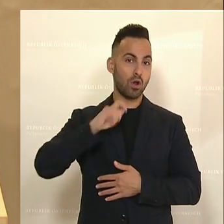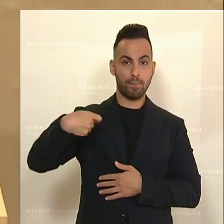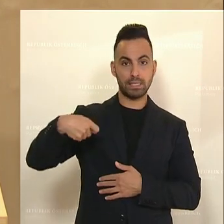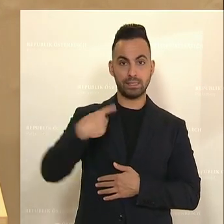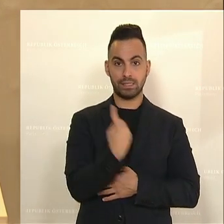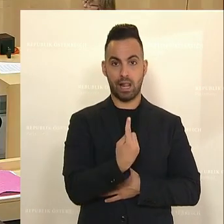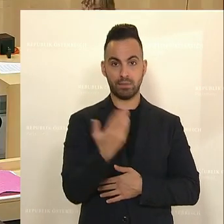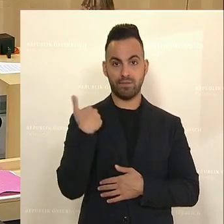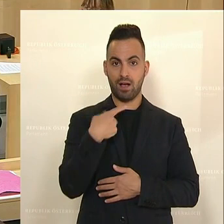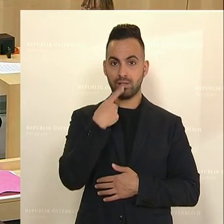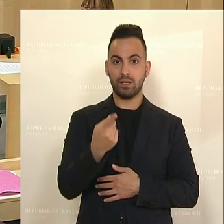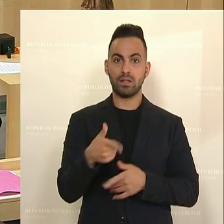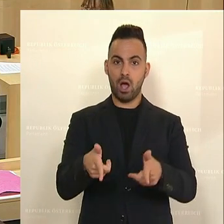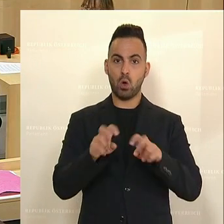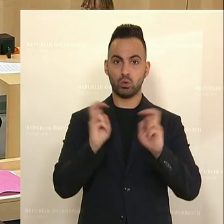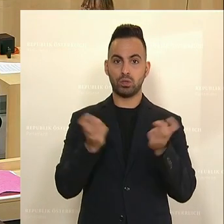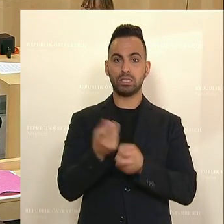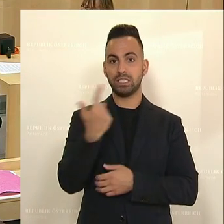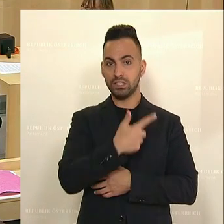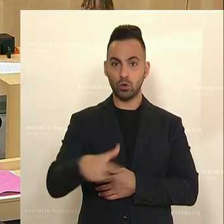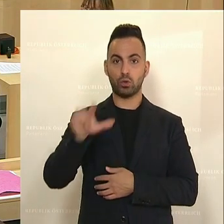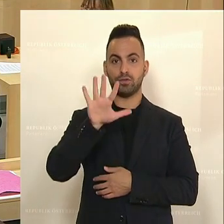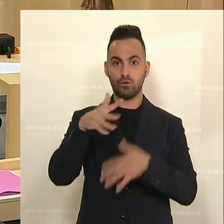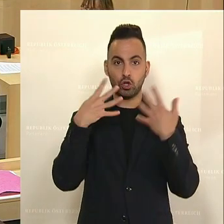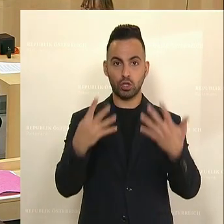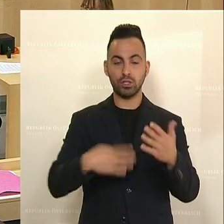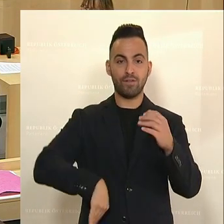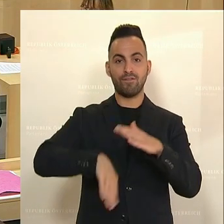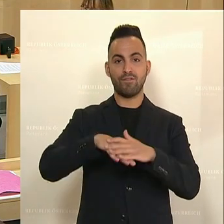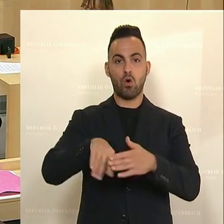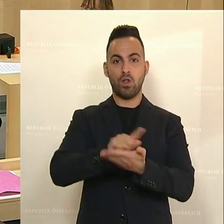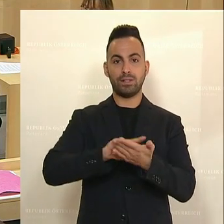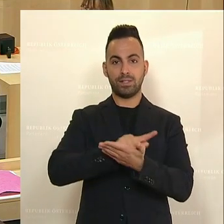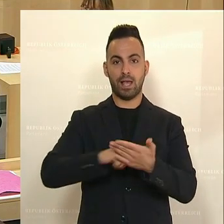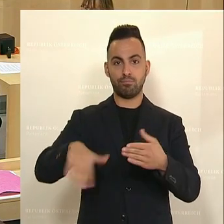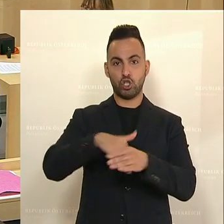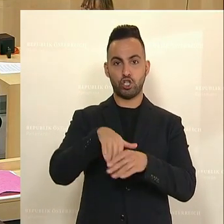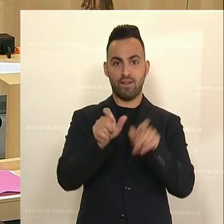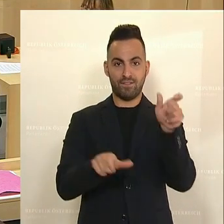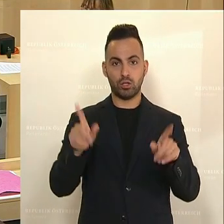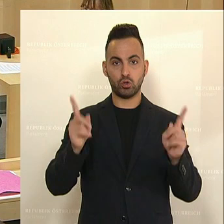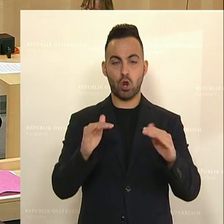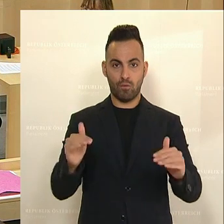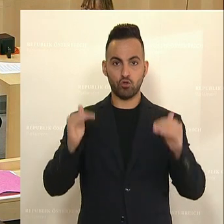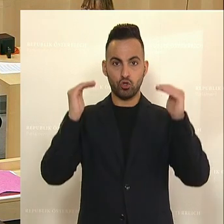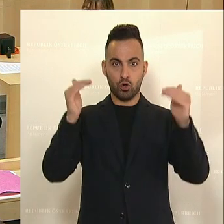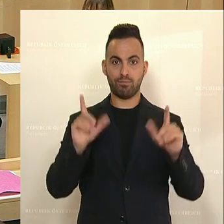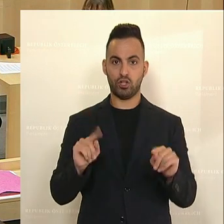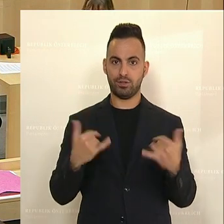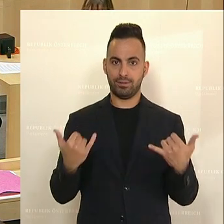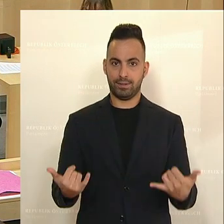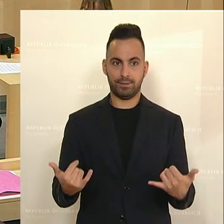Wunsch geäußert, dass es auf 295 Vollzeitbeschäftigte aufgestockt werden soll, um damit